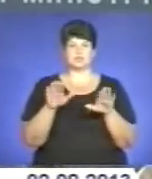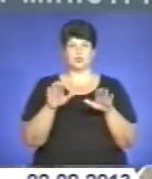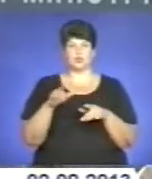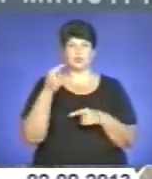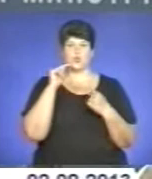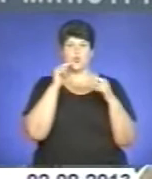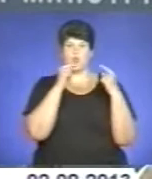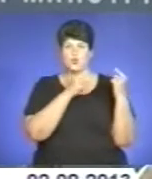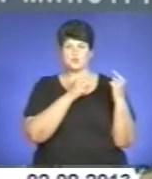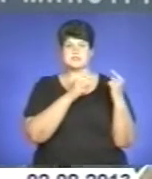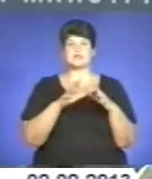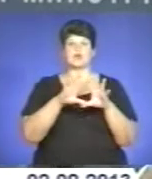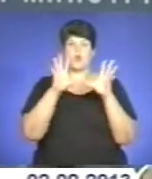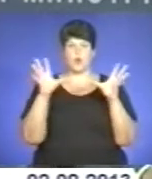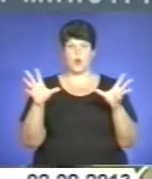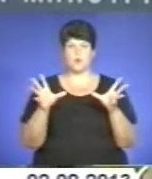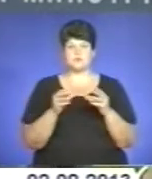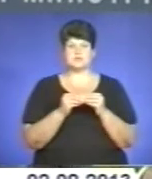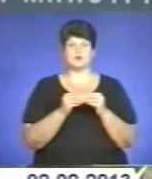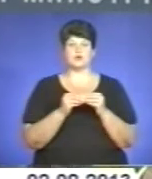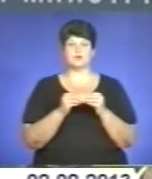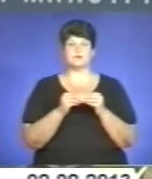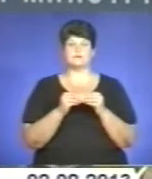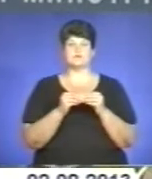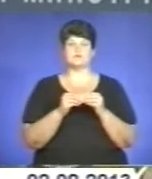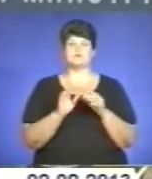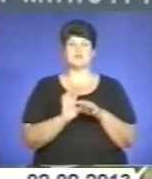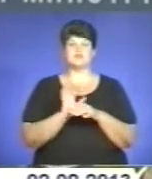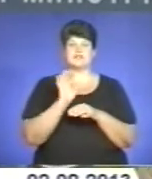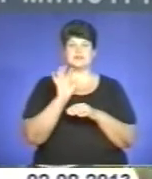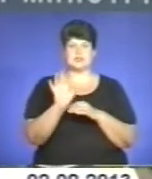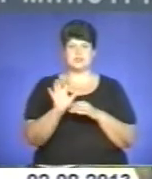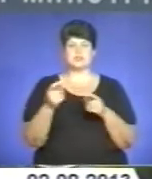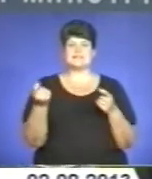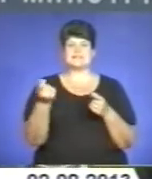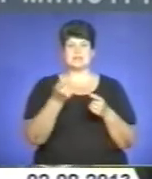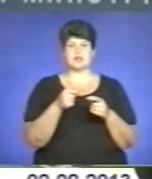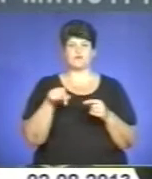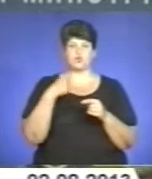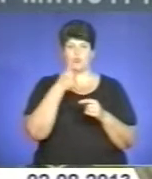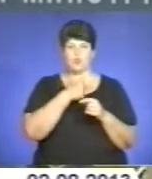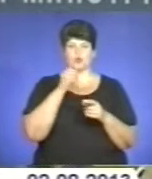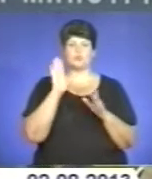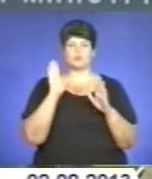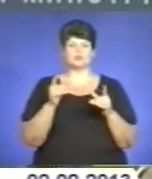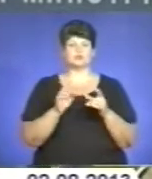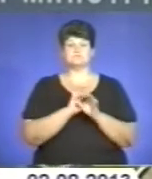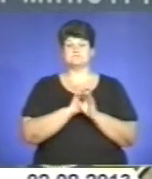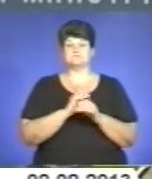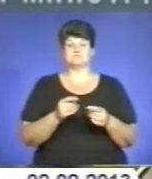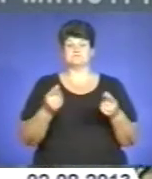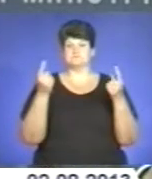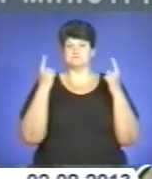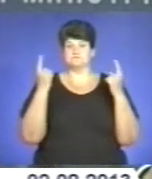обсяги виробництва, так і обсяги зовнішніх відвантажень зерна в поточному зерновому році будуть рекордними для нашої